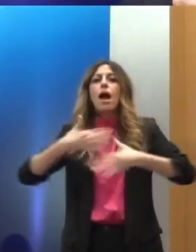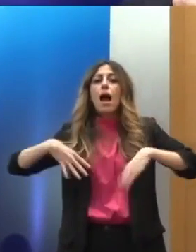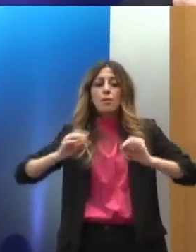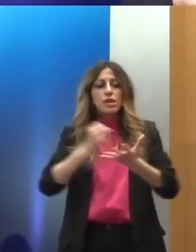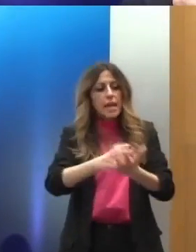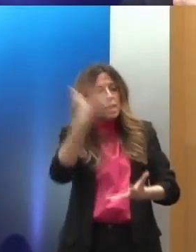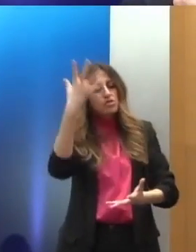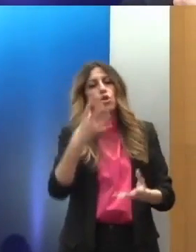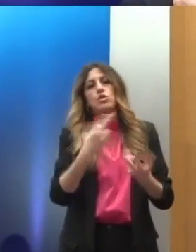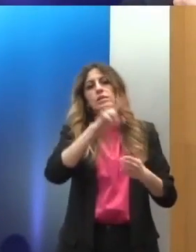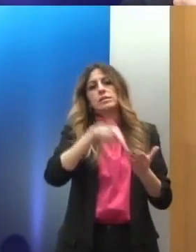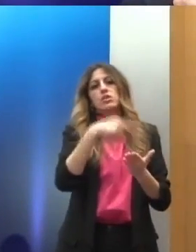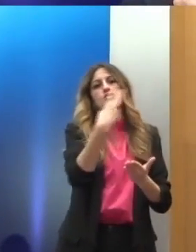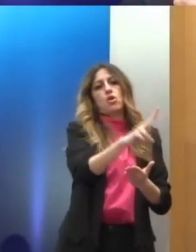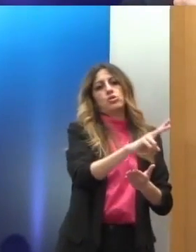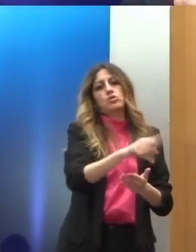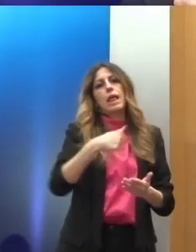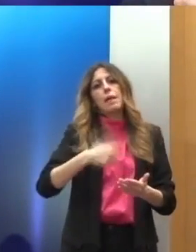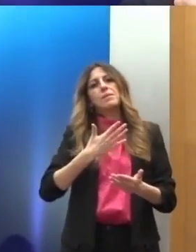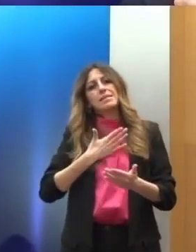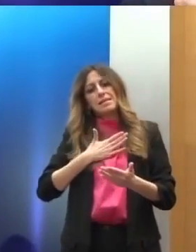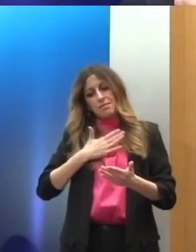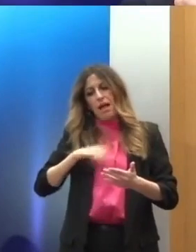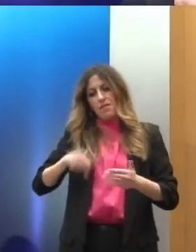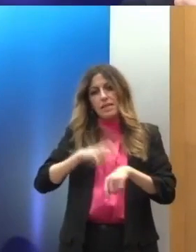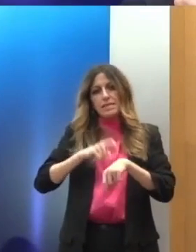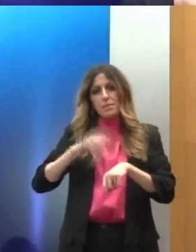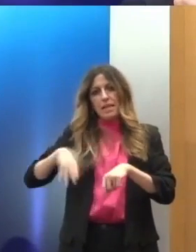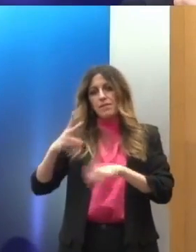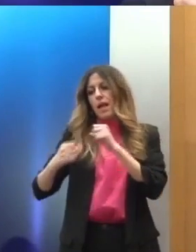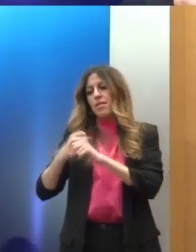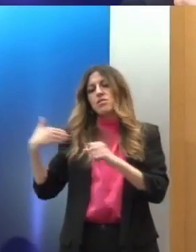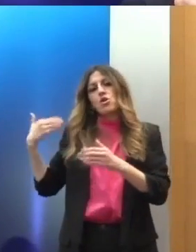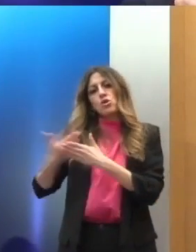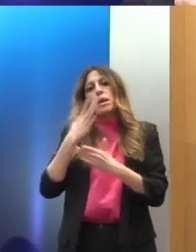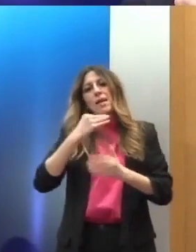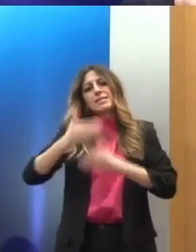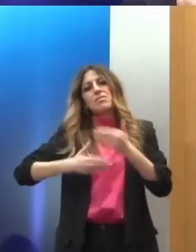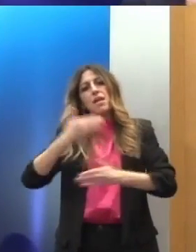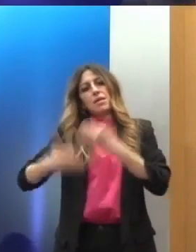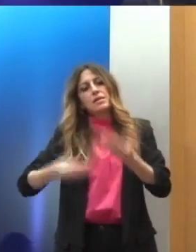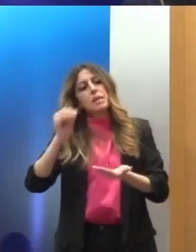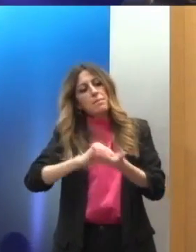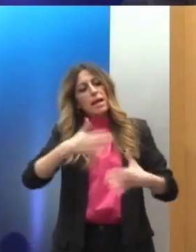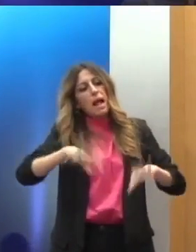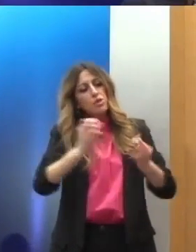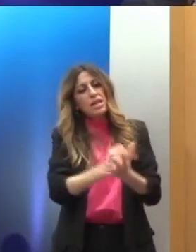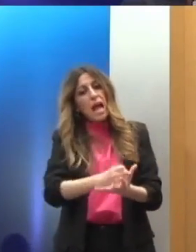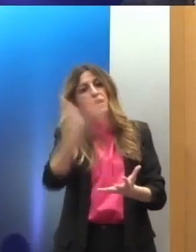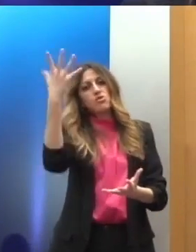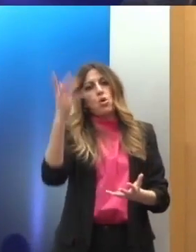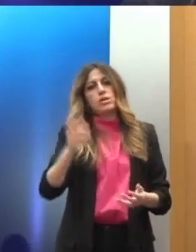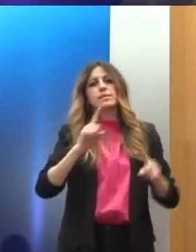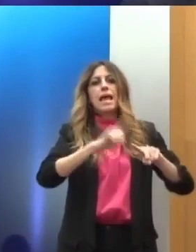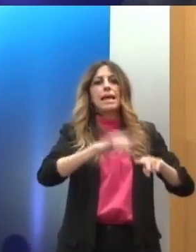διαδικασία επαναδιαπίστευσης. Είμαστε ήδη τα τελευταία δύο χρόνια σε αυτό. Στο πλαίσιο αυτής της διαδικασίας, ζητήθηκε από την